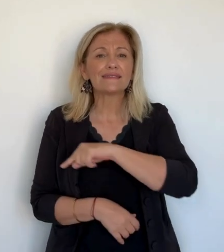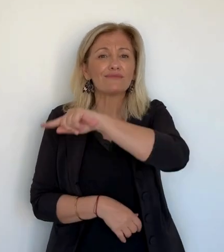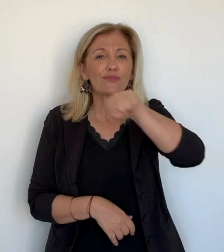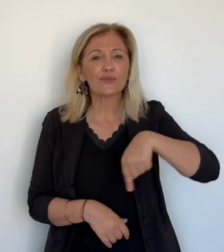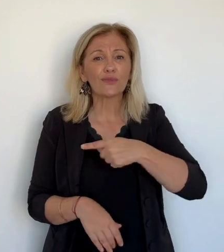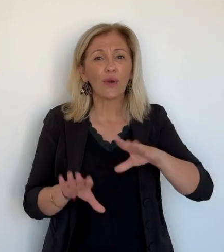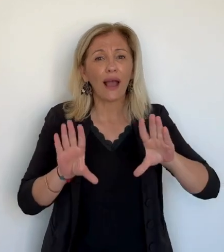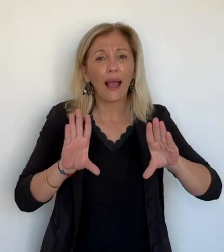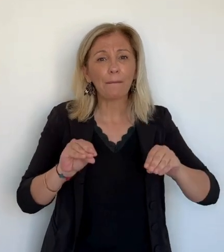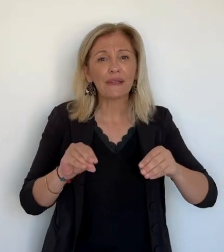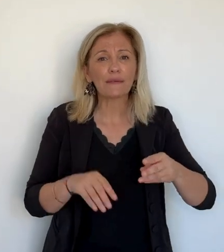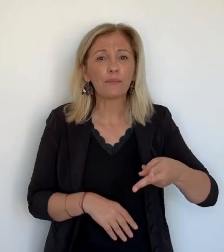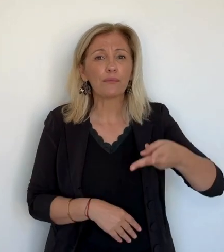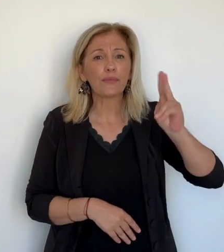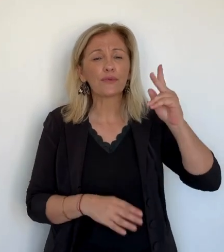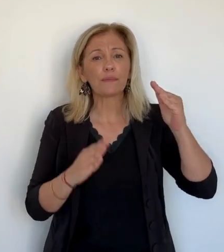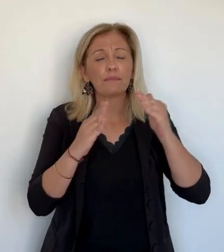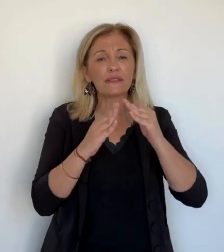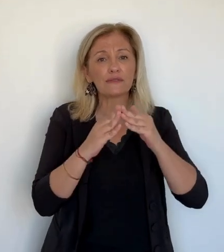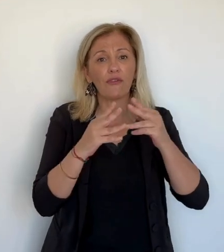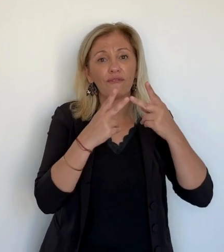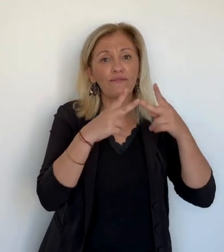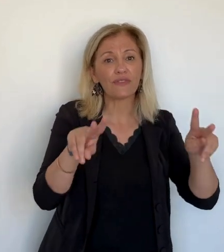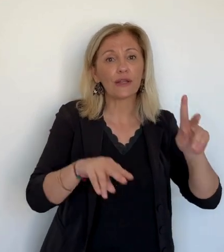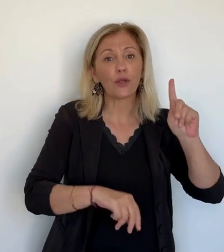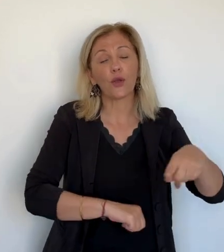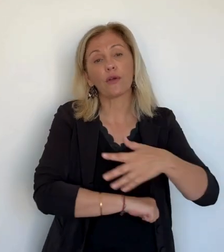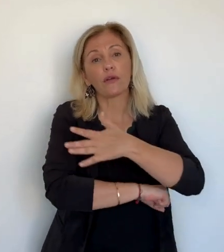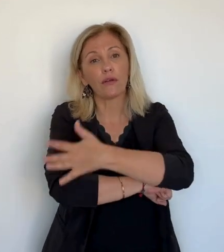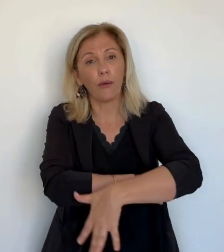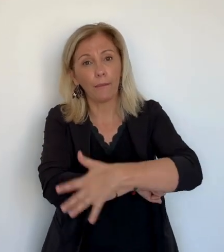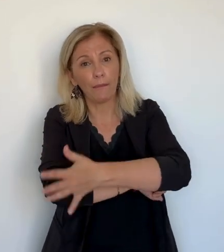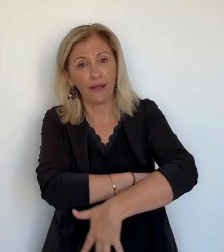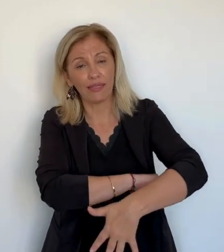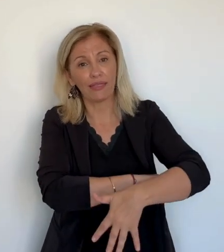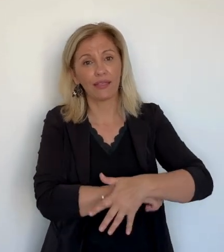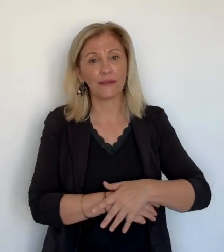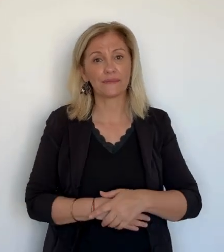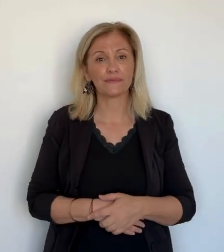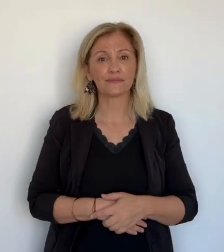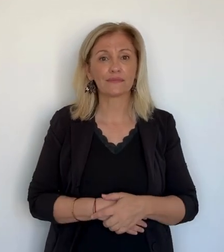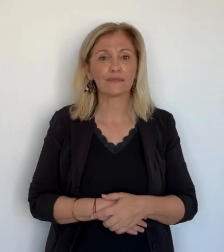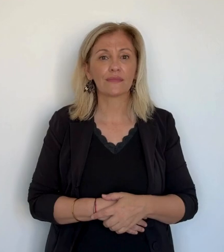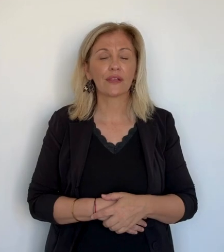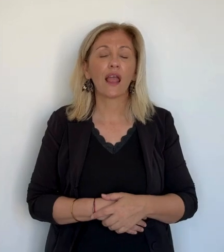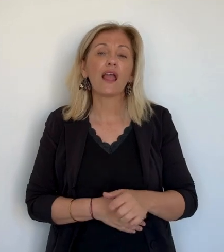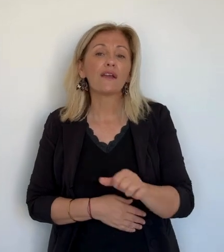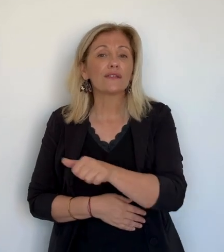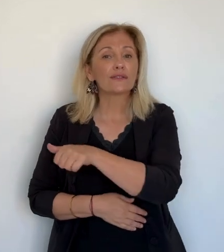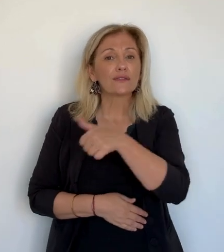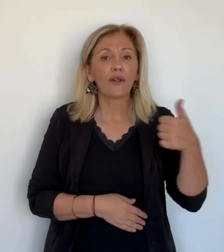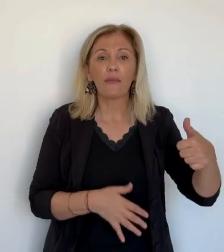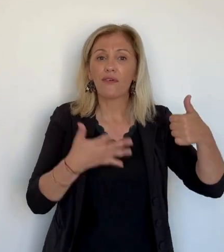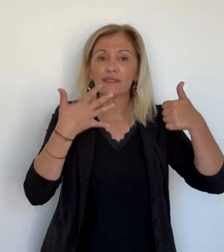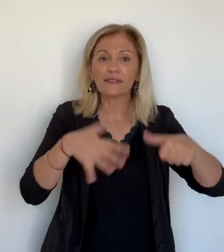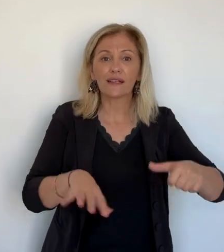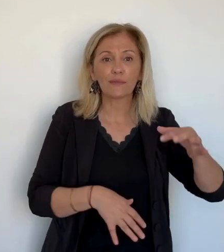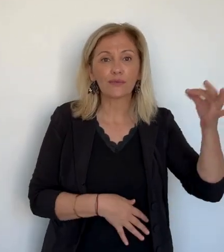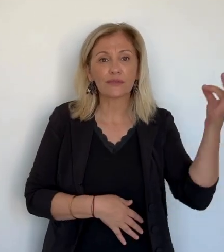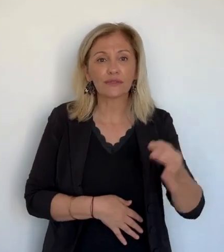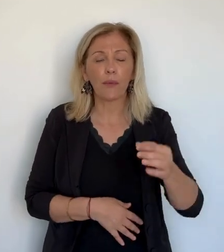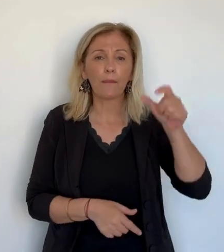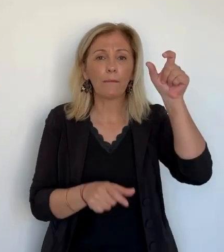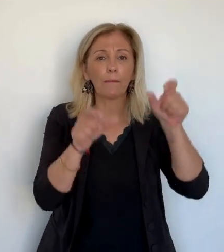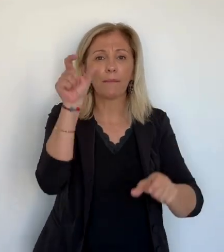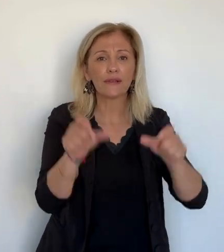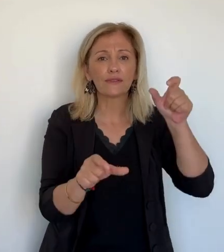surtout à l'ouest. Autre particularité, le contraste frappant entre l'urbain et le rural. Seulement 16% des habitants du territoire